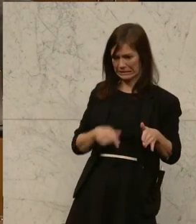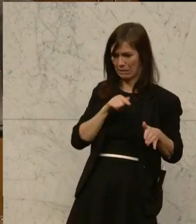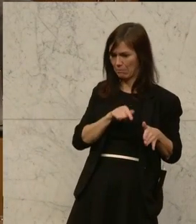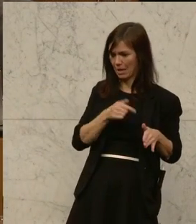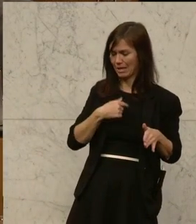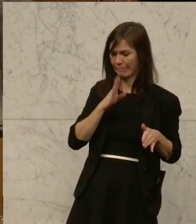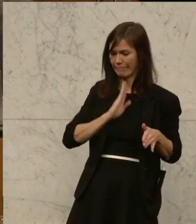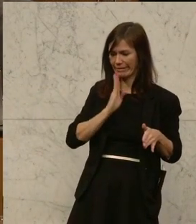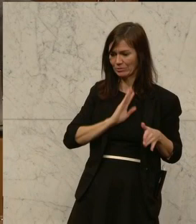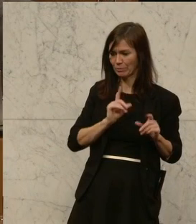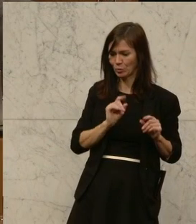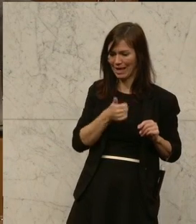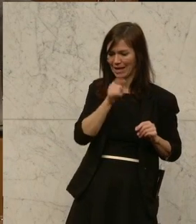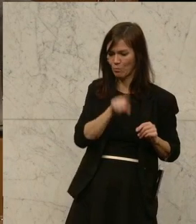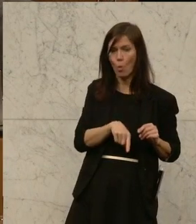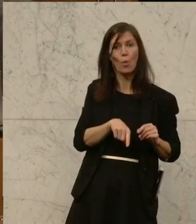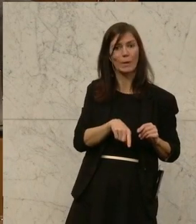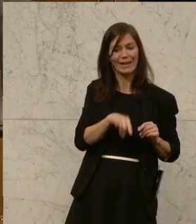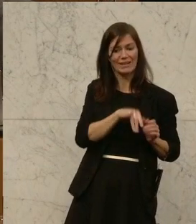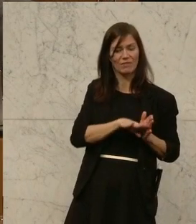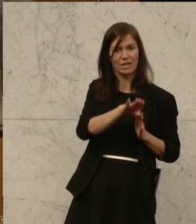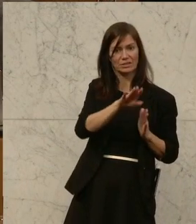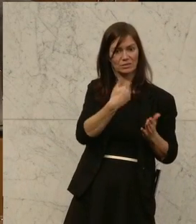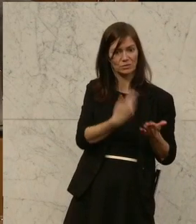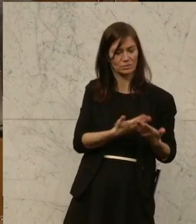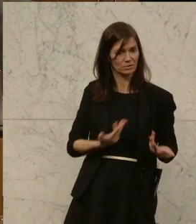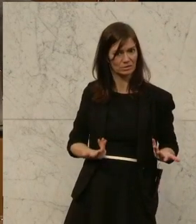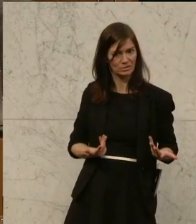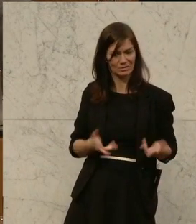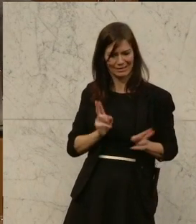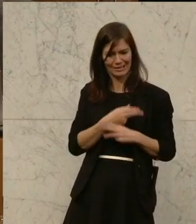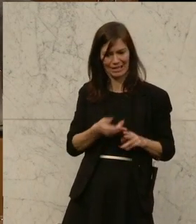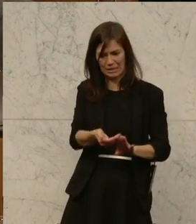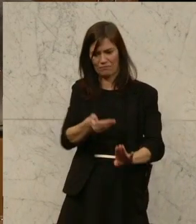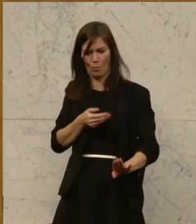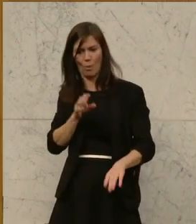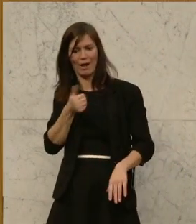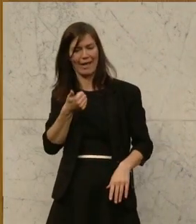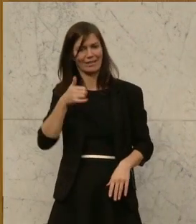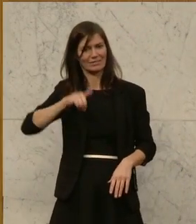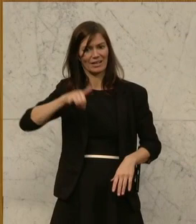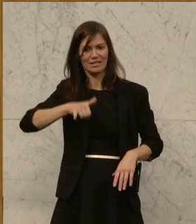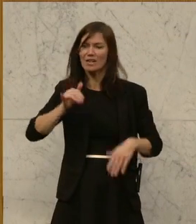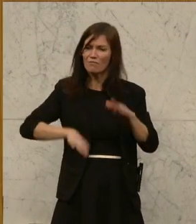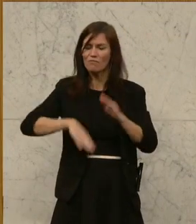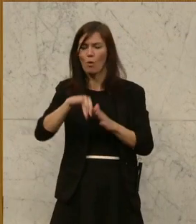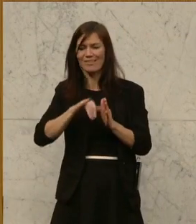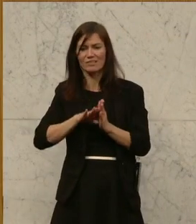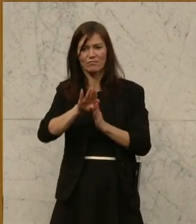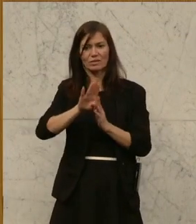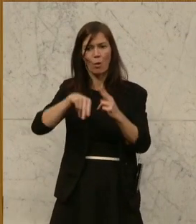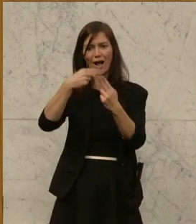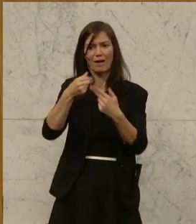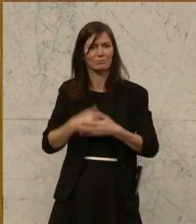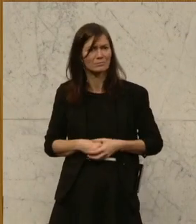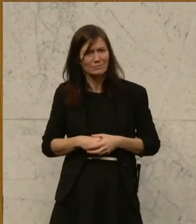Pension erst einen Monat lang der Inflation unterlegen. Natürlich kann ich dann nicht am 1. Jänner eine volle Inflationsabgeltung bekommen, weil die